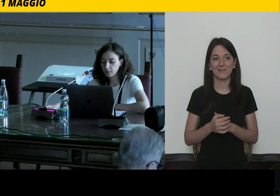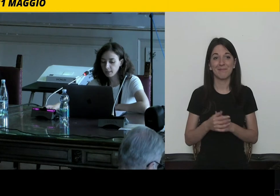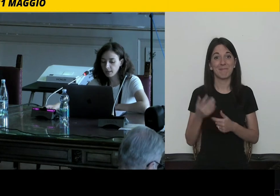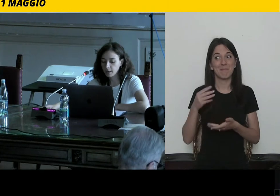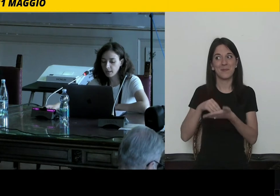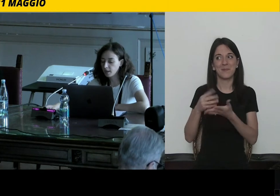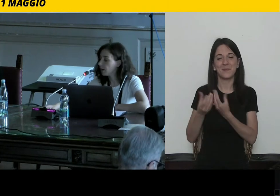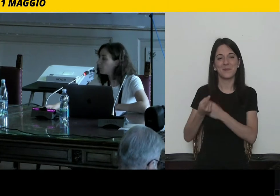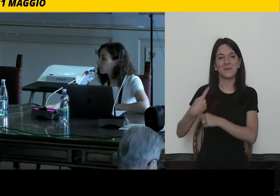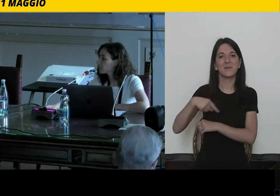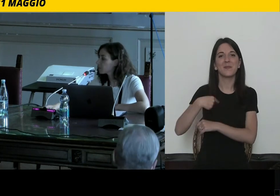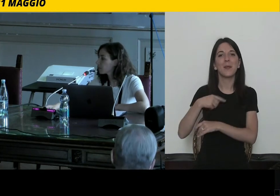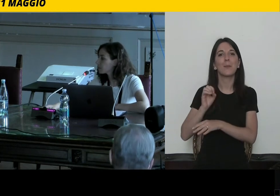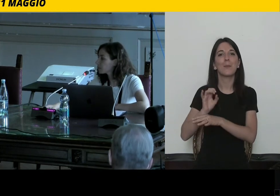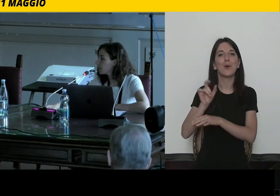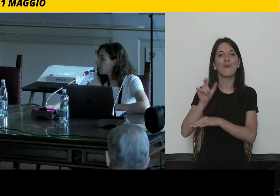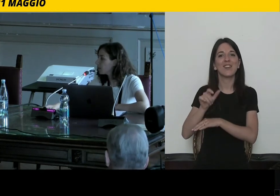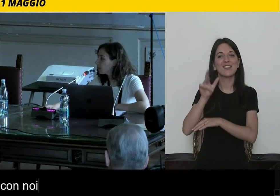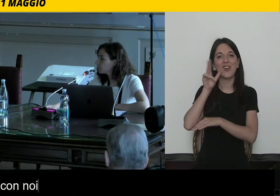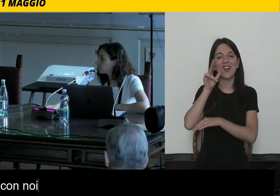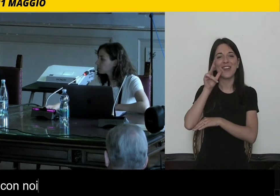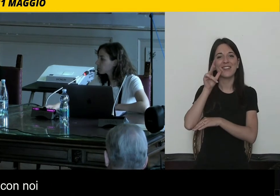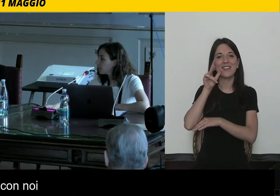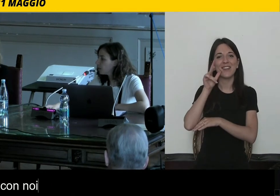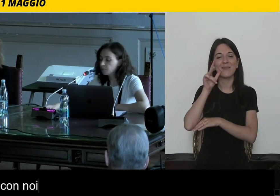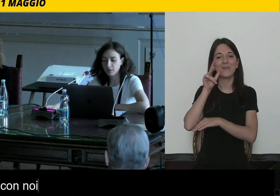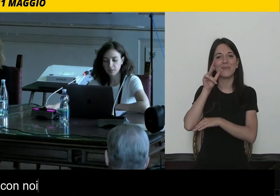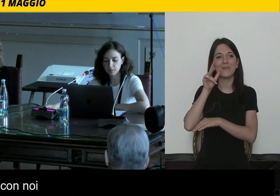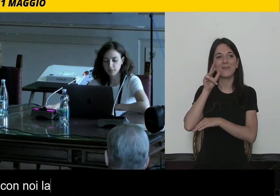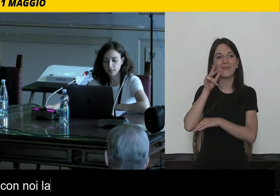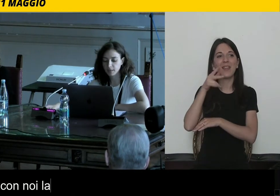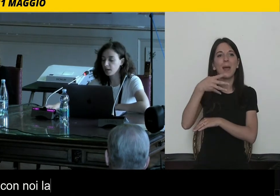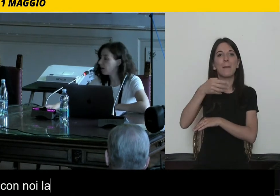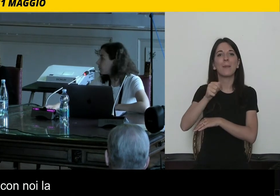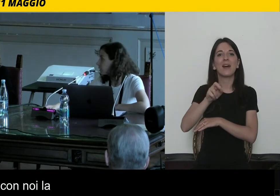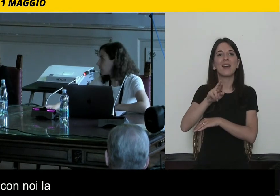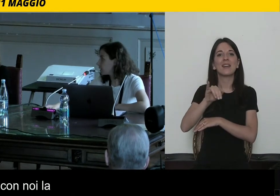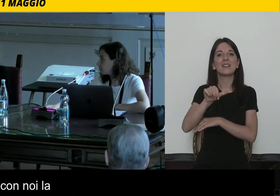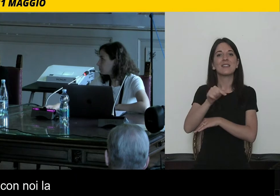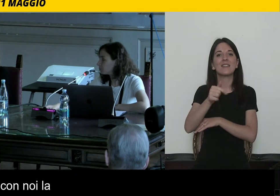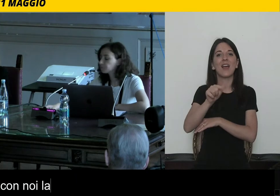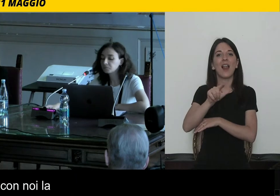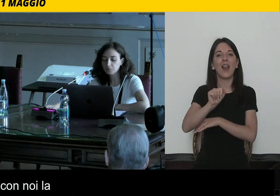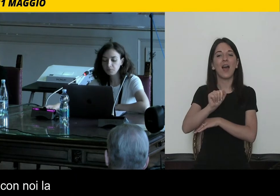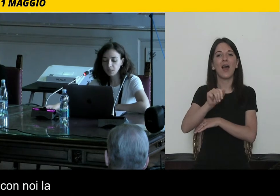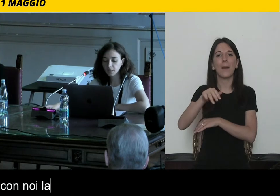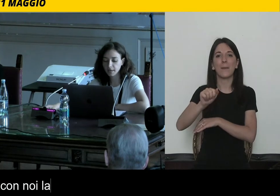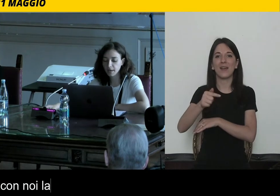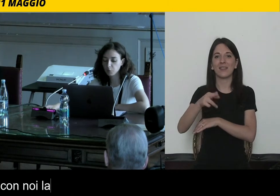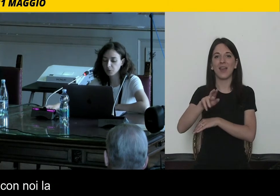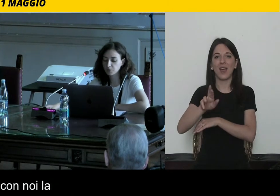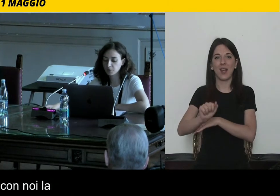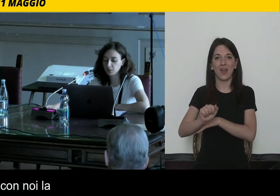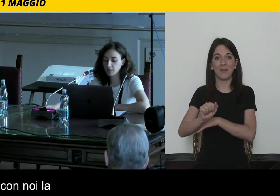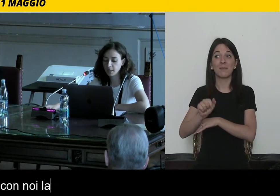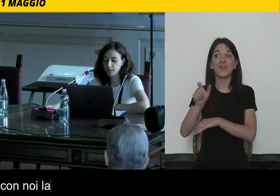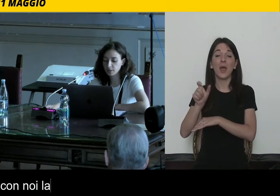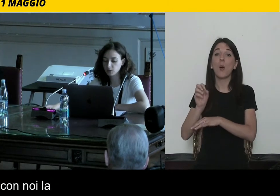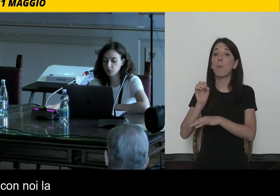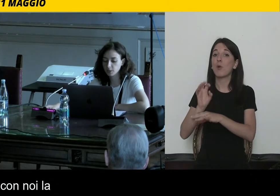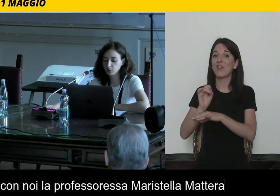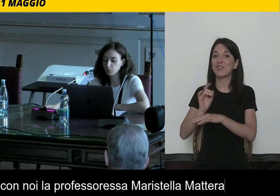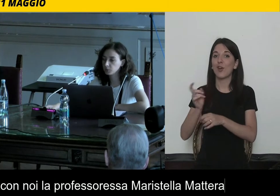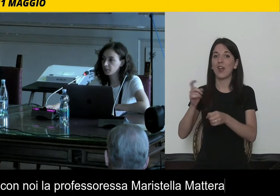con noi la professoressa Maristella Matera, che è un professore